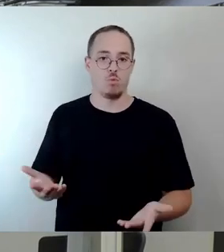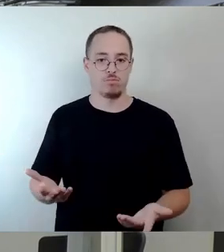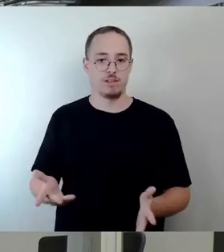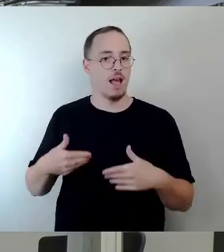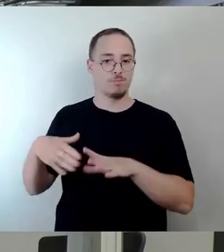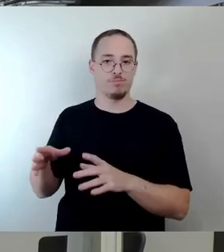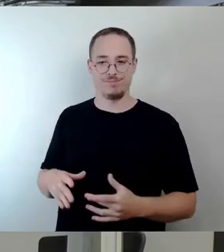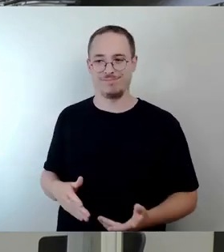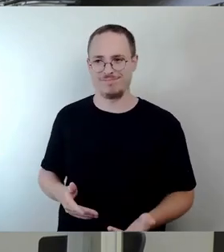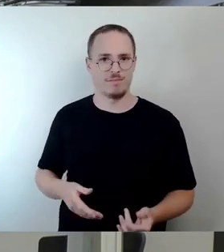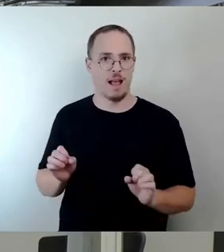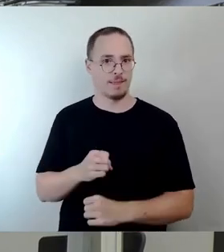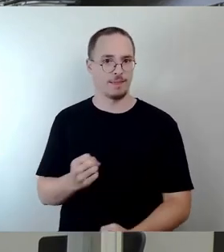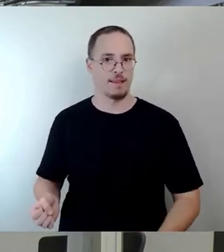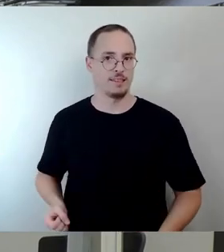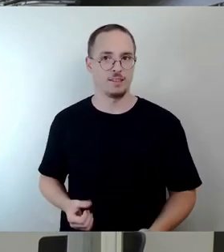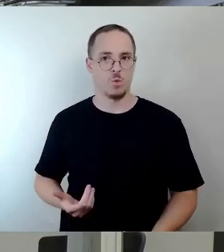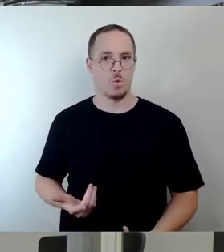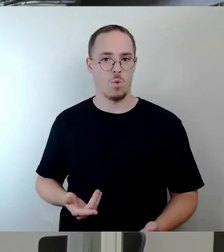mit Blick auf die Familie Arnold nicht funktioniert.